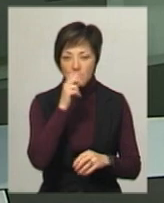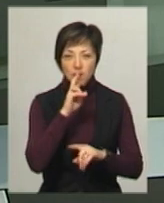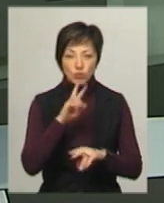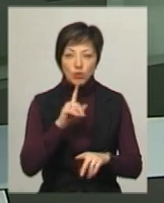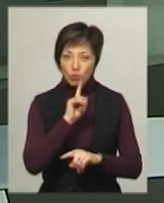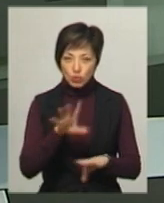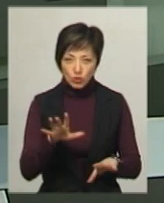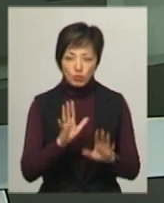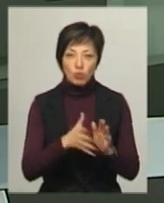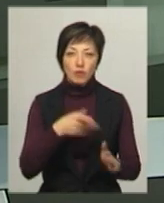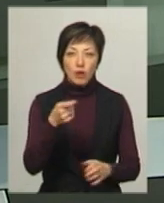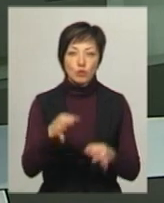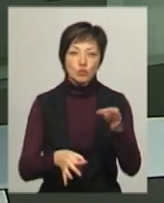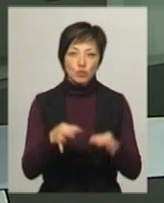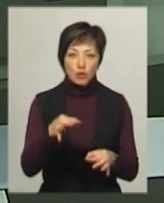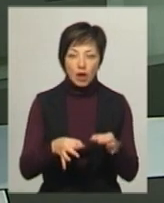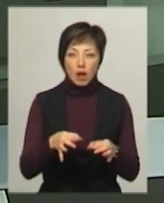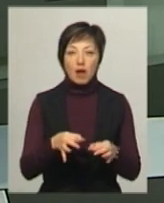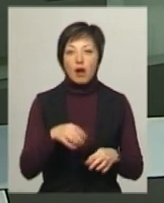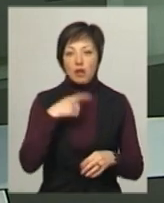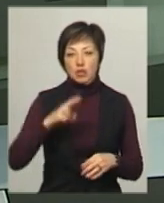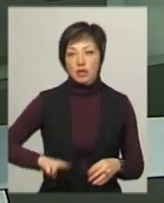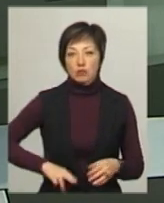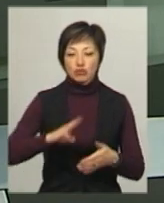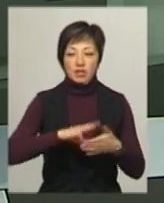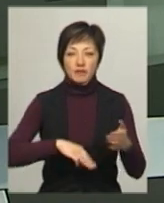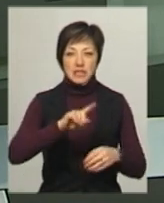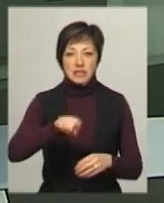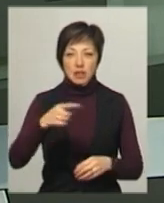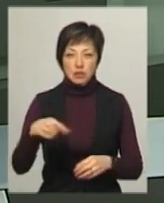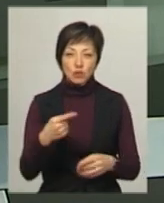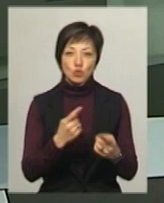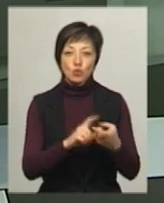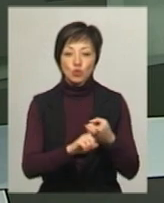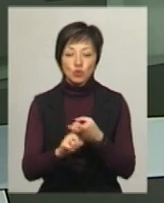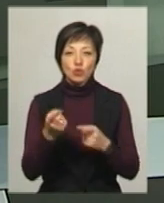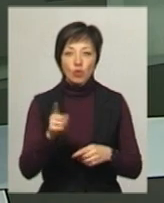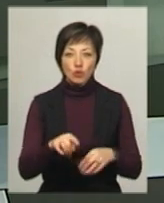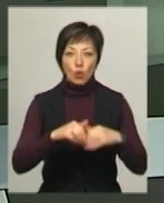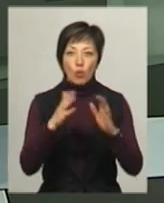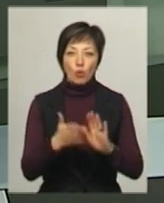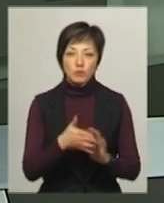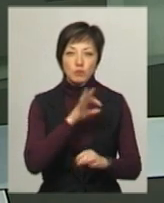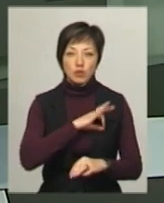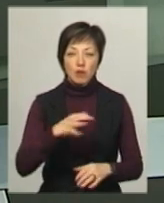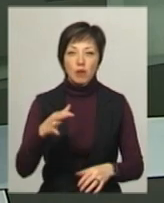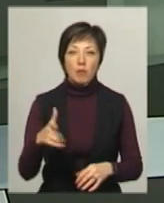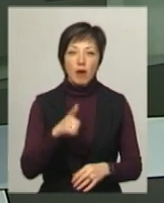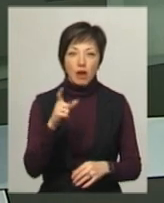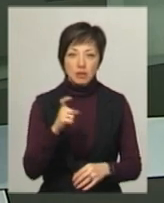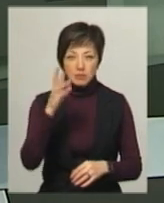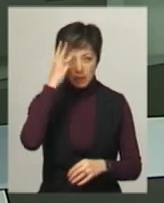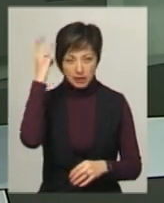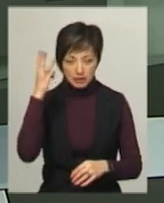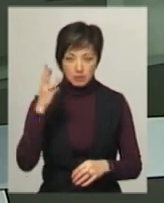тому газовики подаватимуть позов до суду. Олександр Надульський каже, що штрафні санкції стосуються того, що обсяги спожитого природного газу, пад